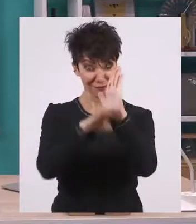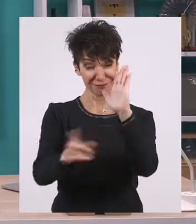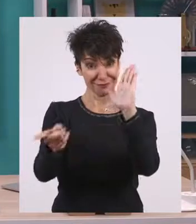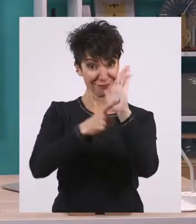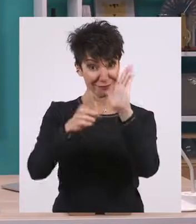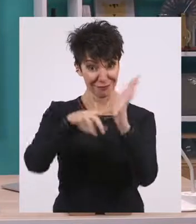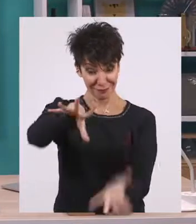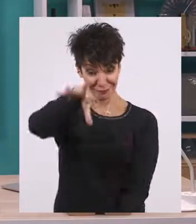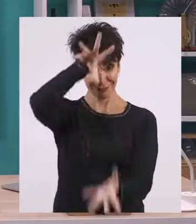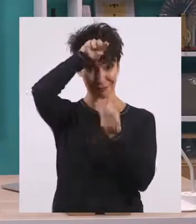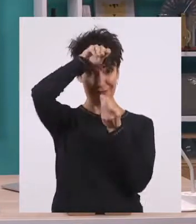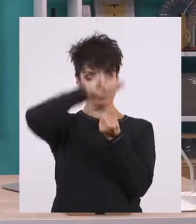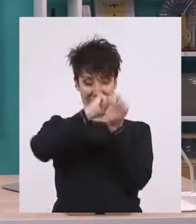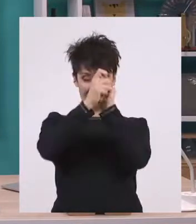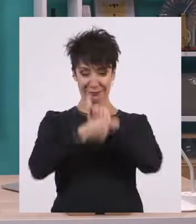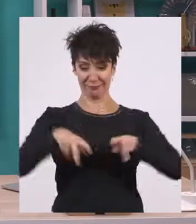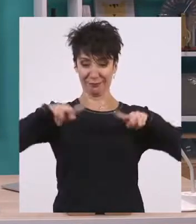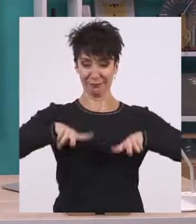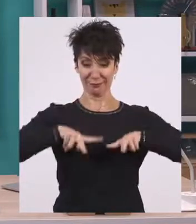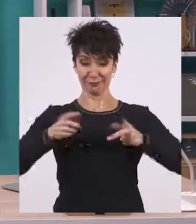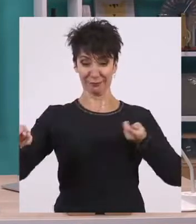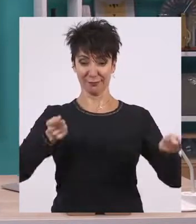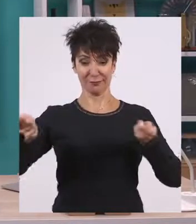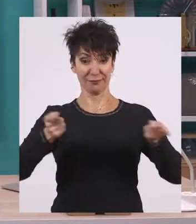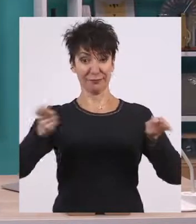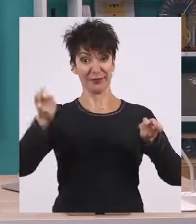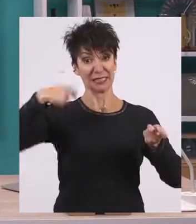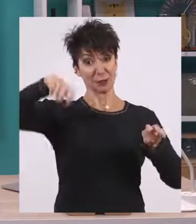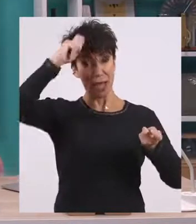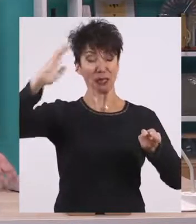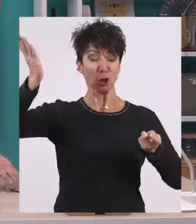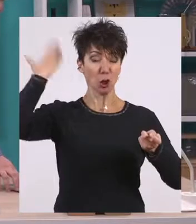οποίους κυβερνάται η Σπάρτη την αρχαϊκή εποχή.